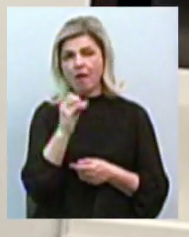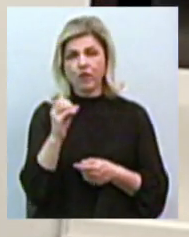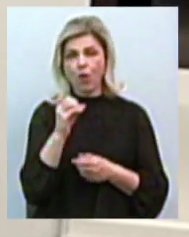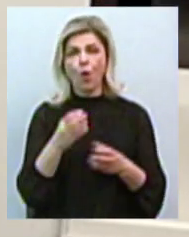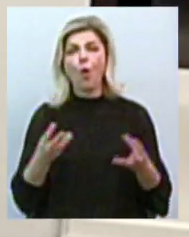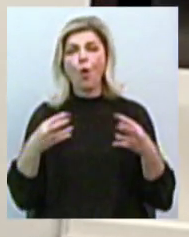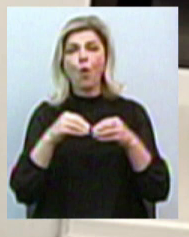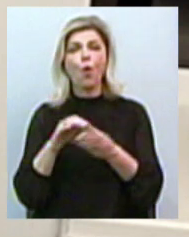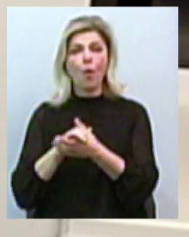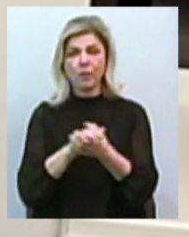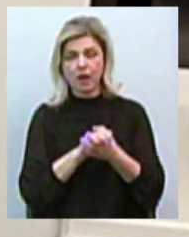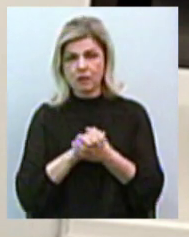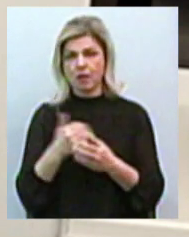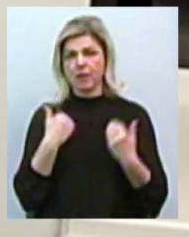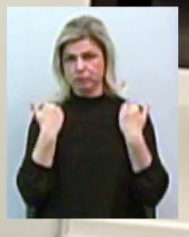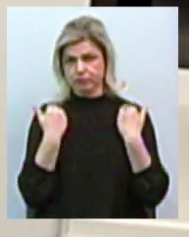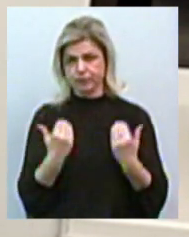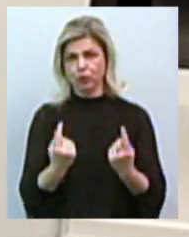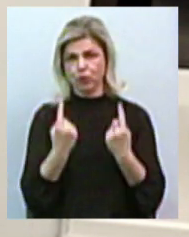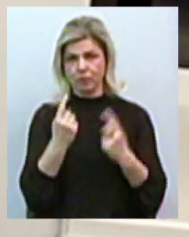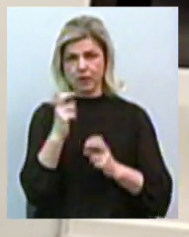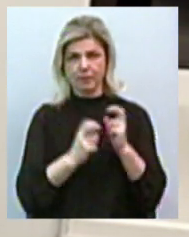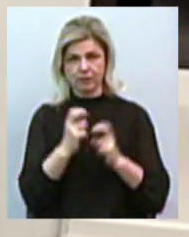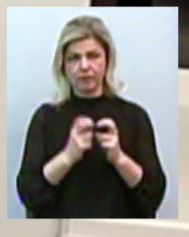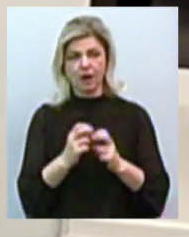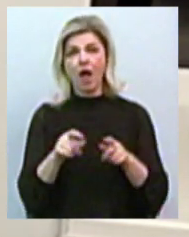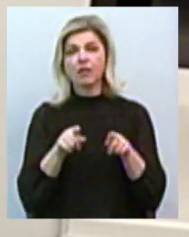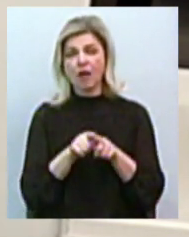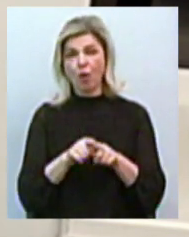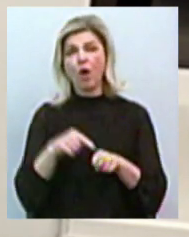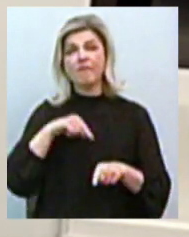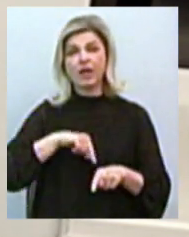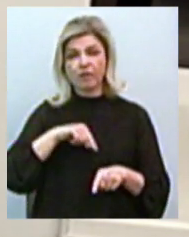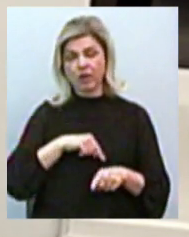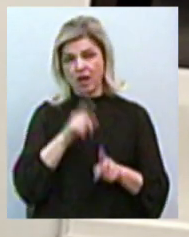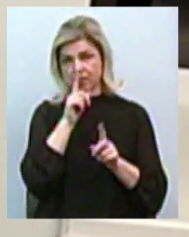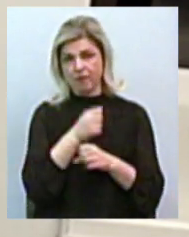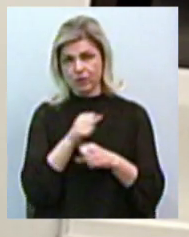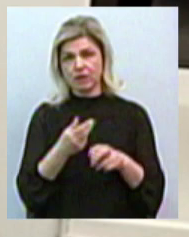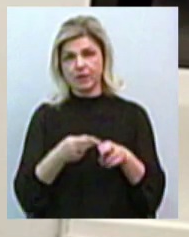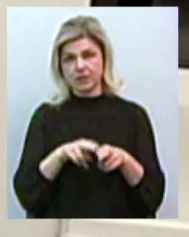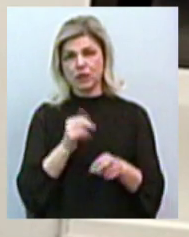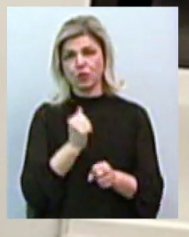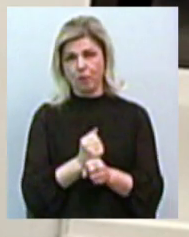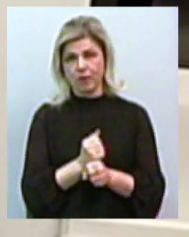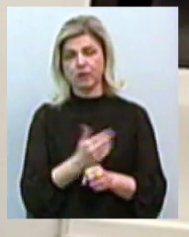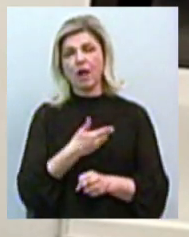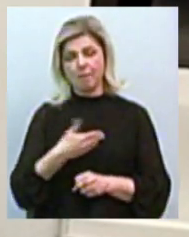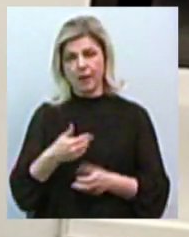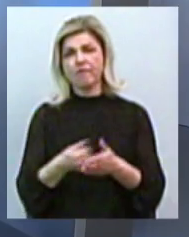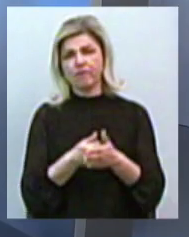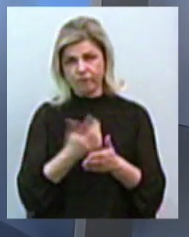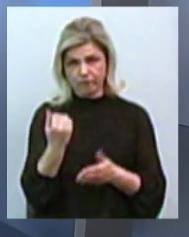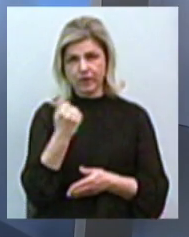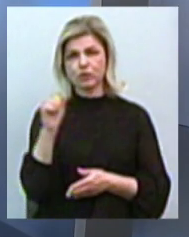Ми ж велике потужне підприємство. А з такою репутацією ти гариштований, це ж неможливо зробити. Але ми виснуємо ці боротьби.